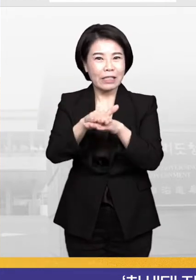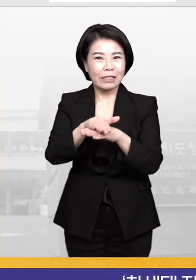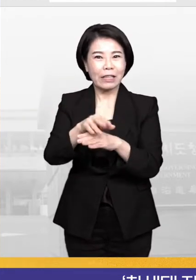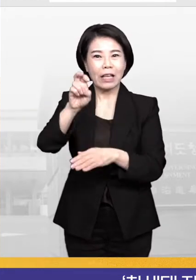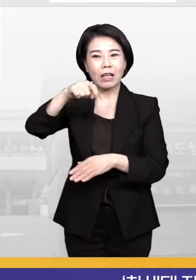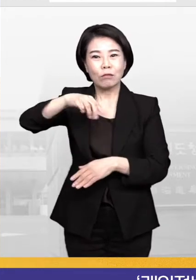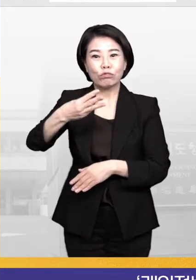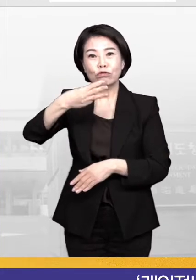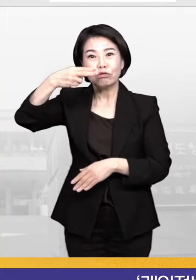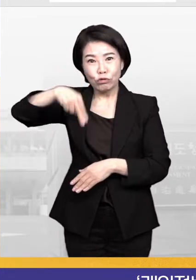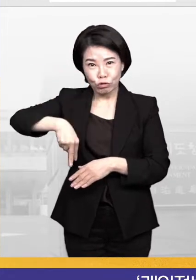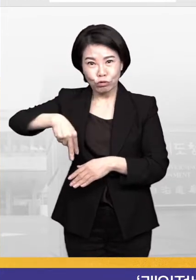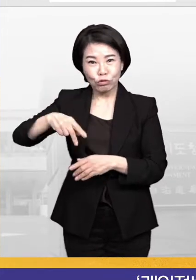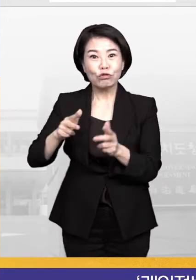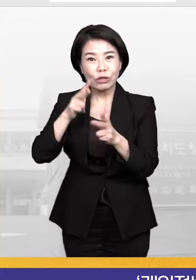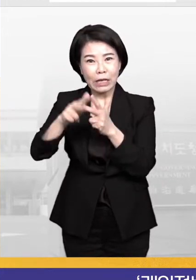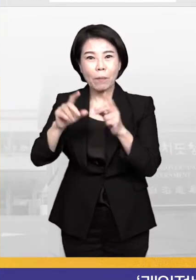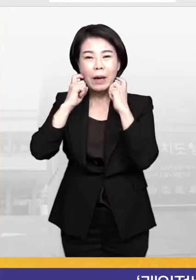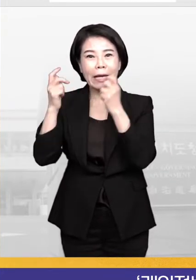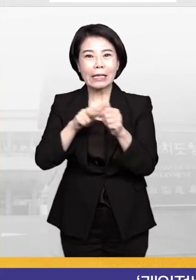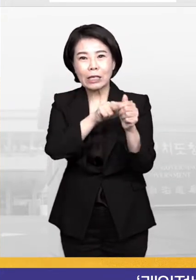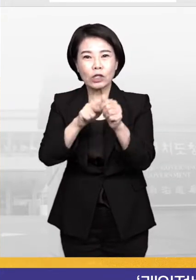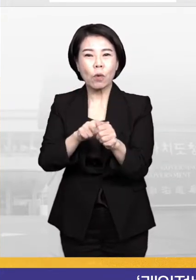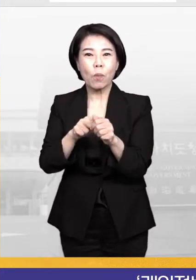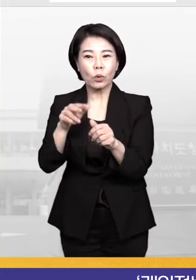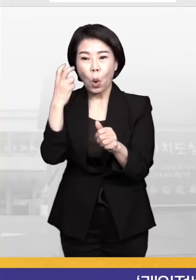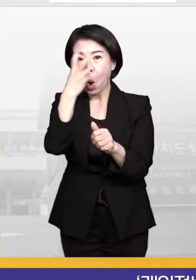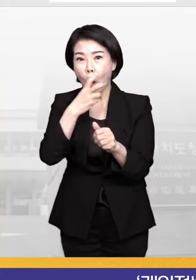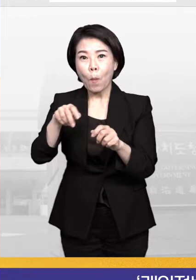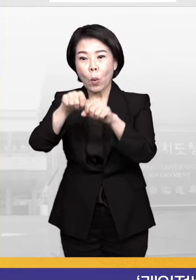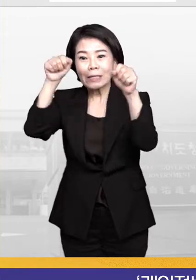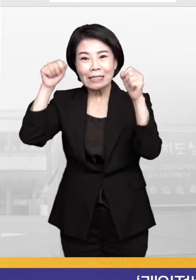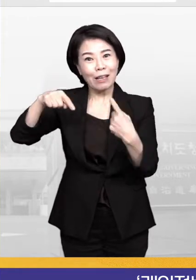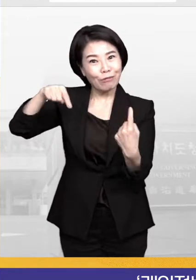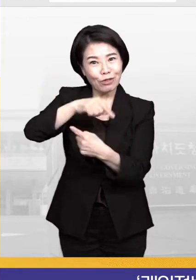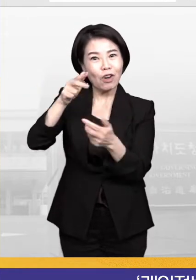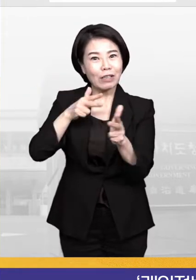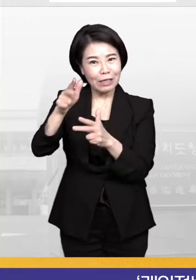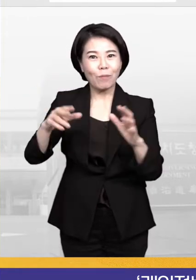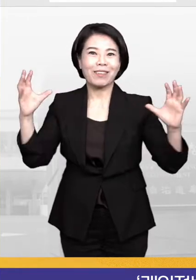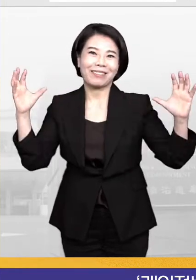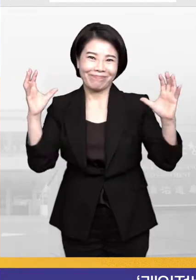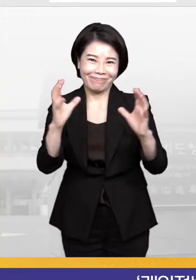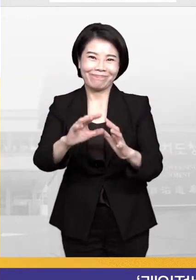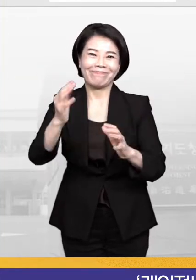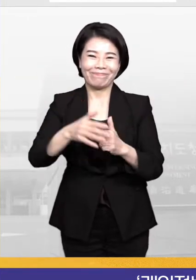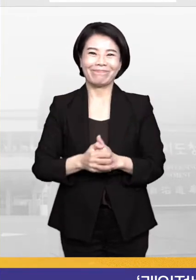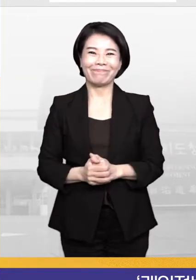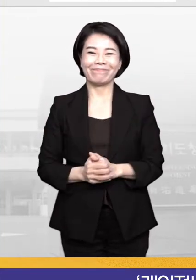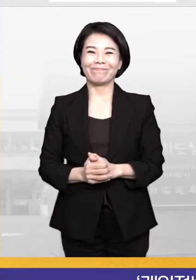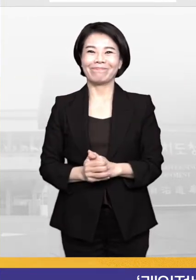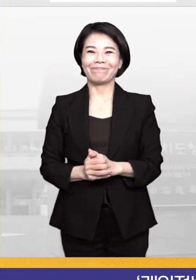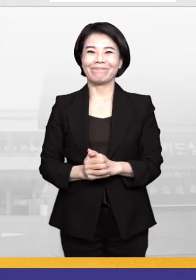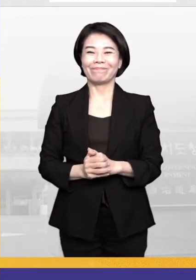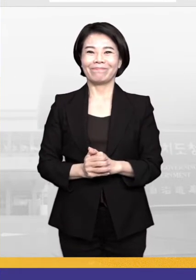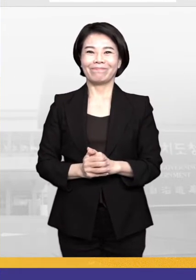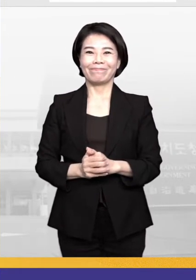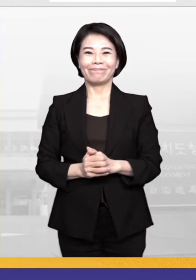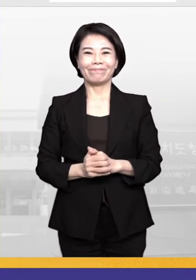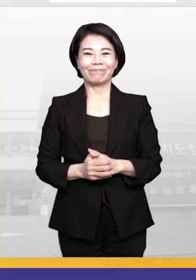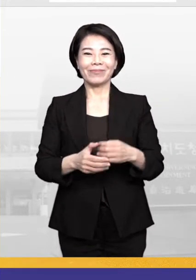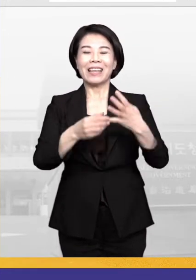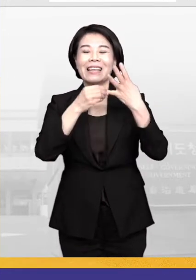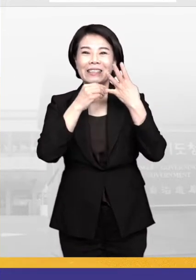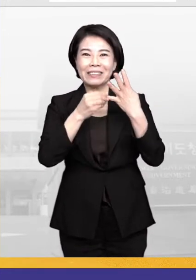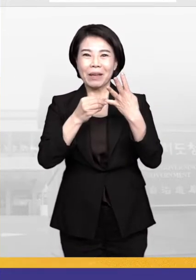플랫폼 운영 사업, 개인정보 검출 및 보호 시스템 운영 사업 등이 포함된다고 전했습니다. 네